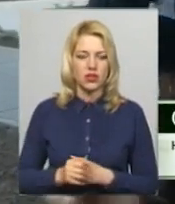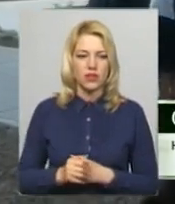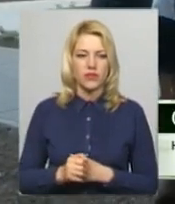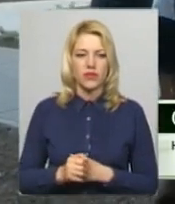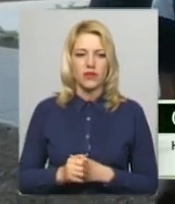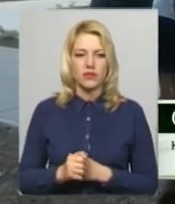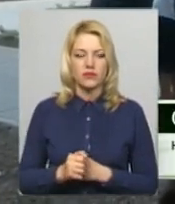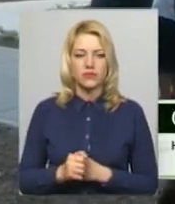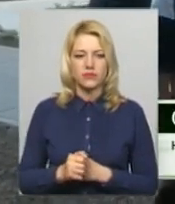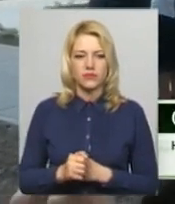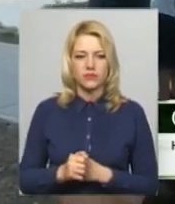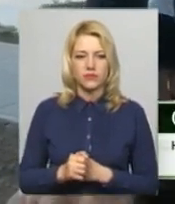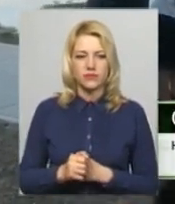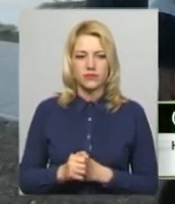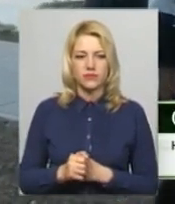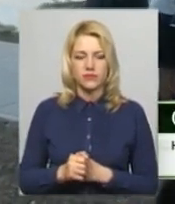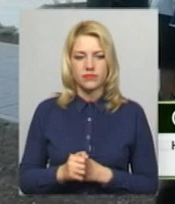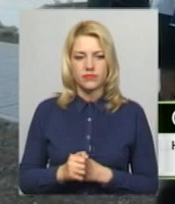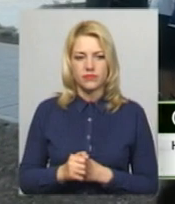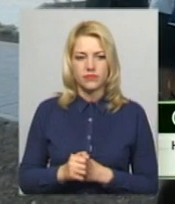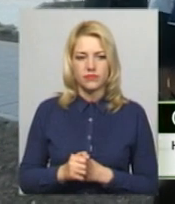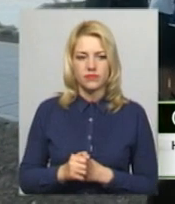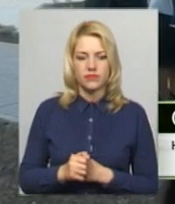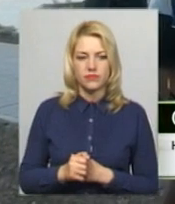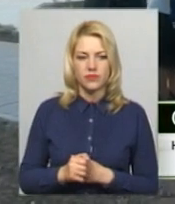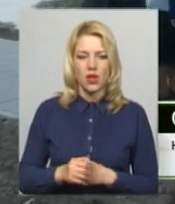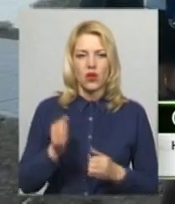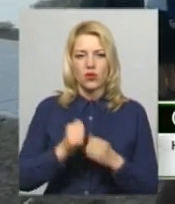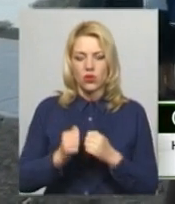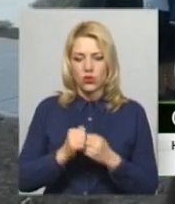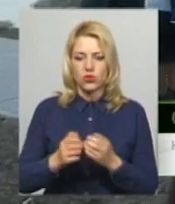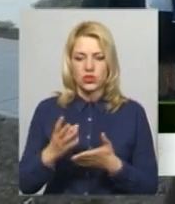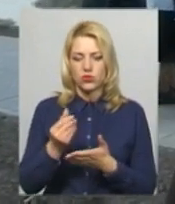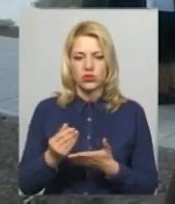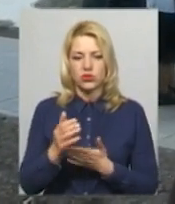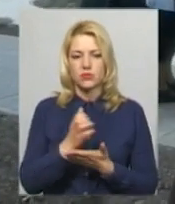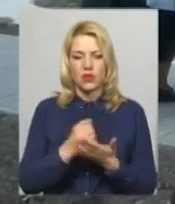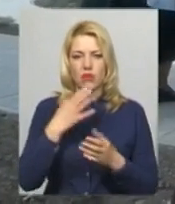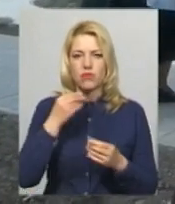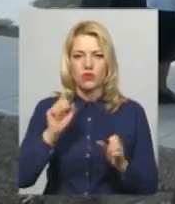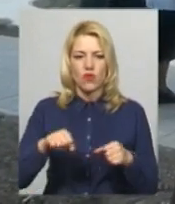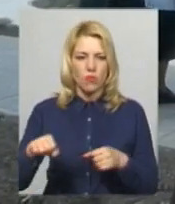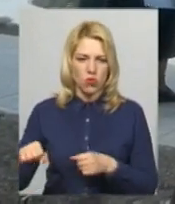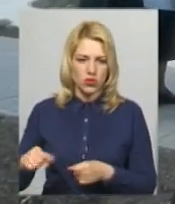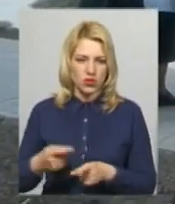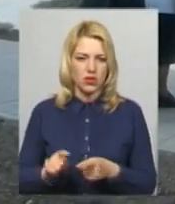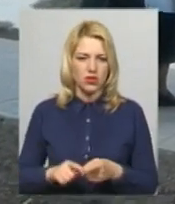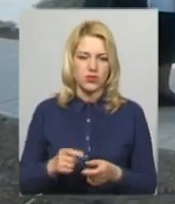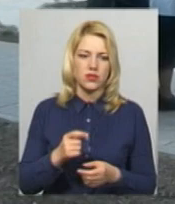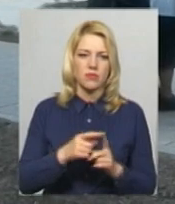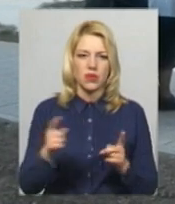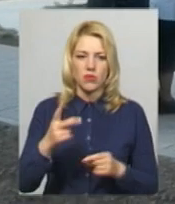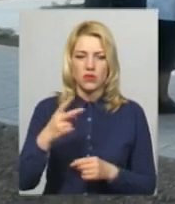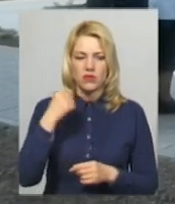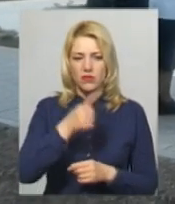також інших посів людей, кожен мав сказати свою пожертву. Ми назбирали, для мене це диво, тому що в нас немає